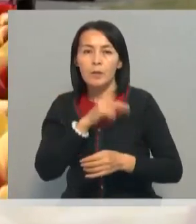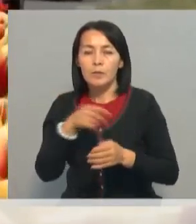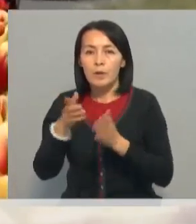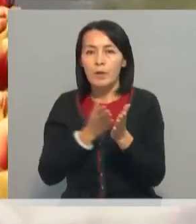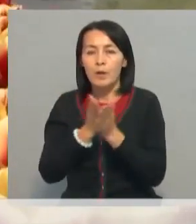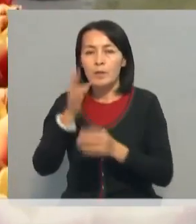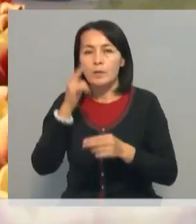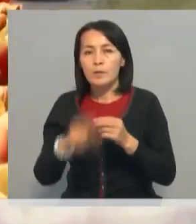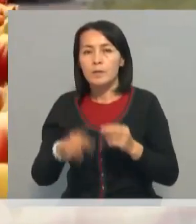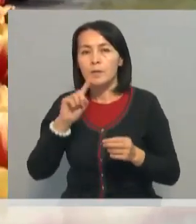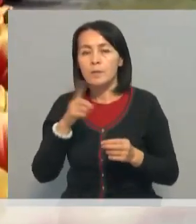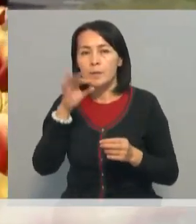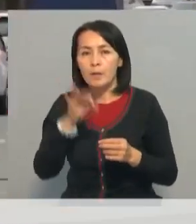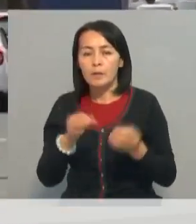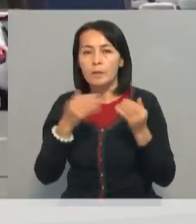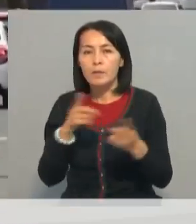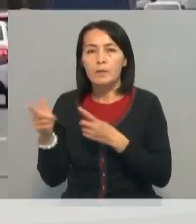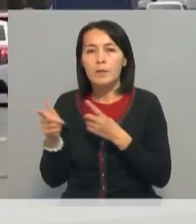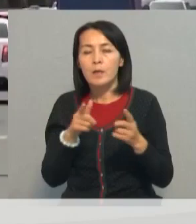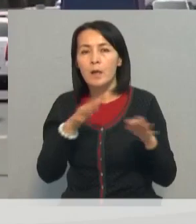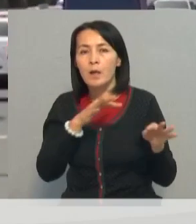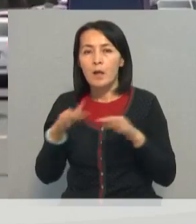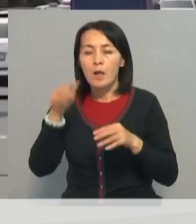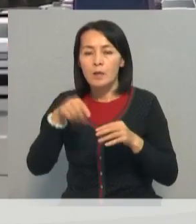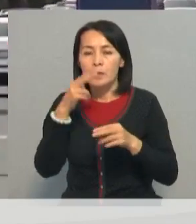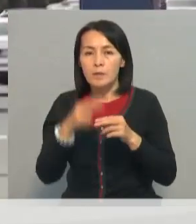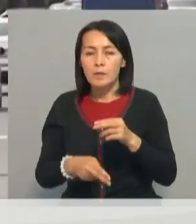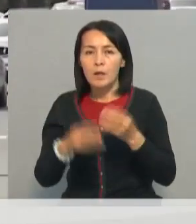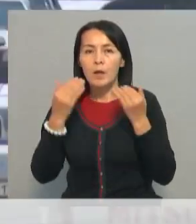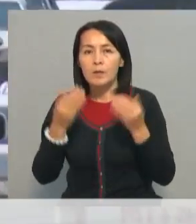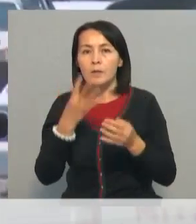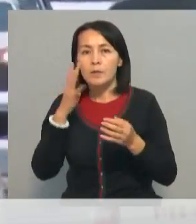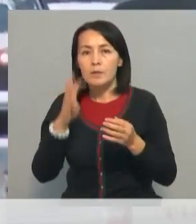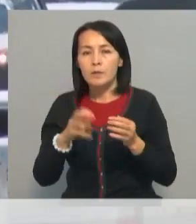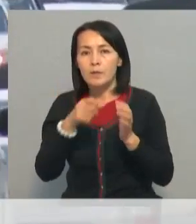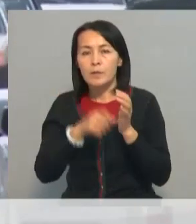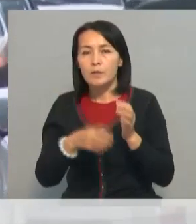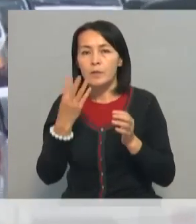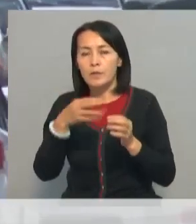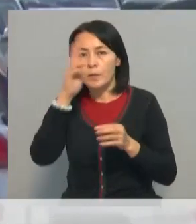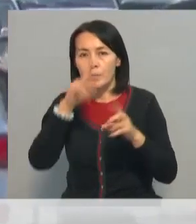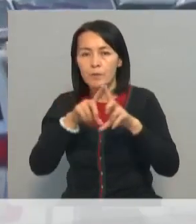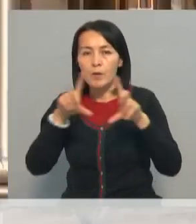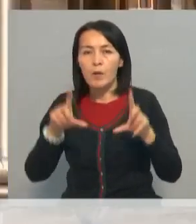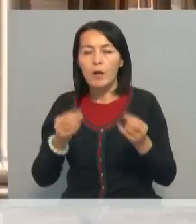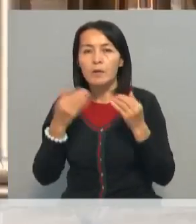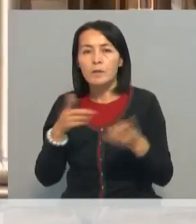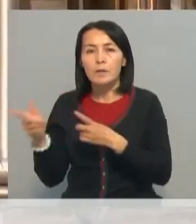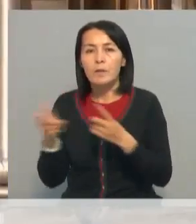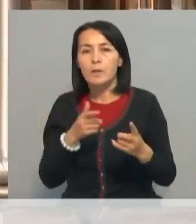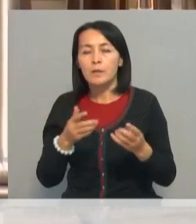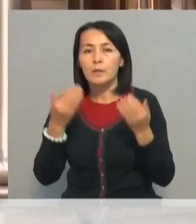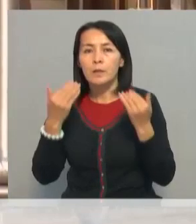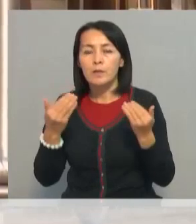направлении завершатся к 1 октября. Подготовительные мероприятия также завершаются в 464 бюджетных учреждениях. Подготовка